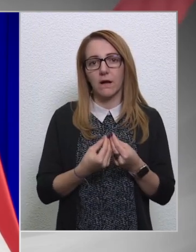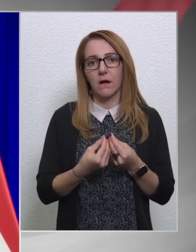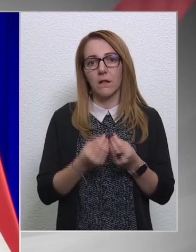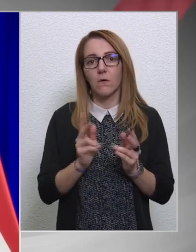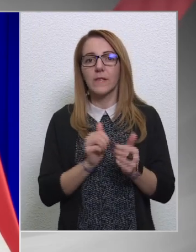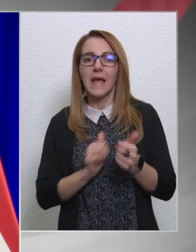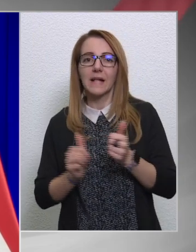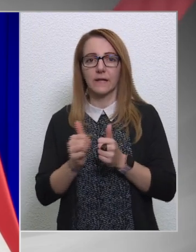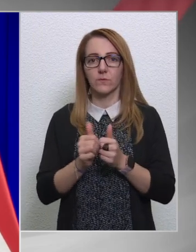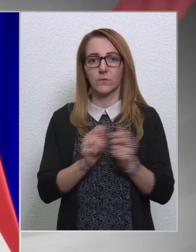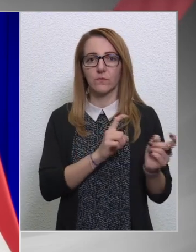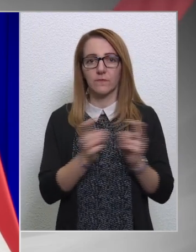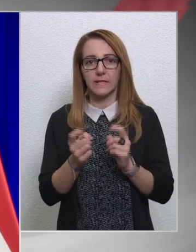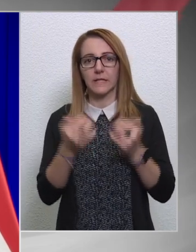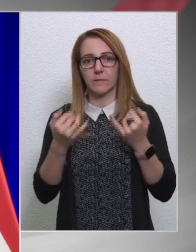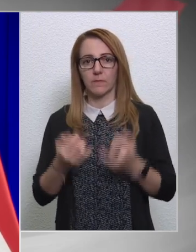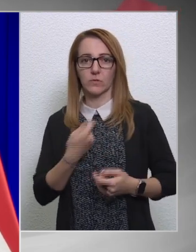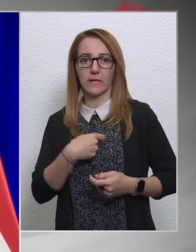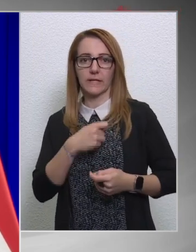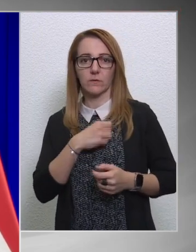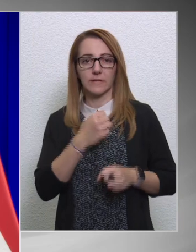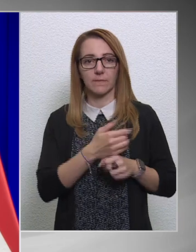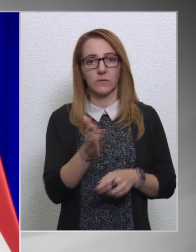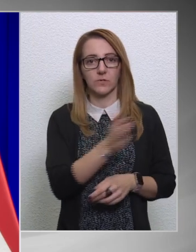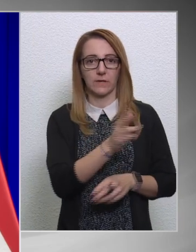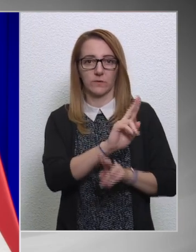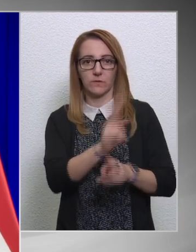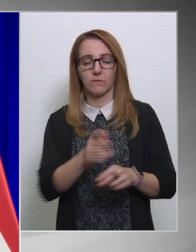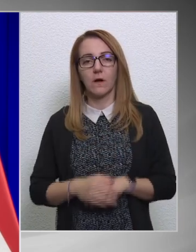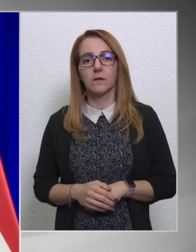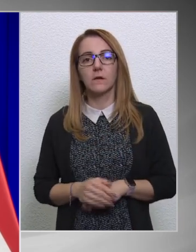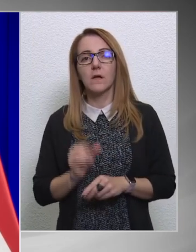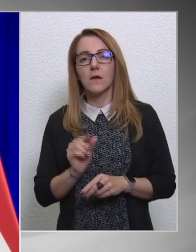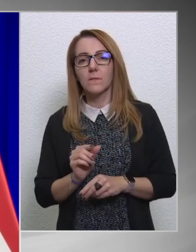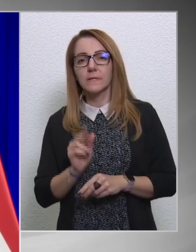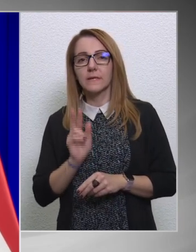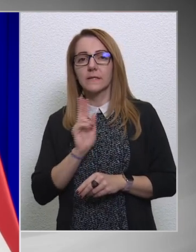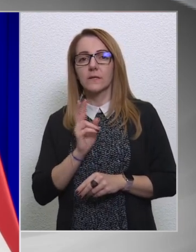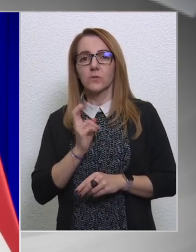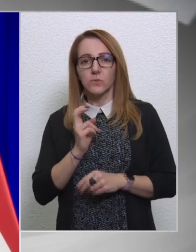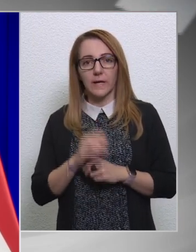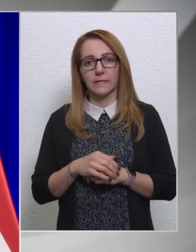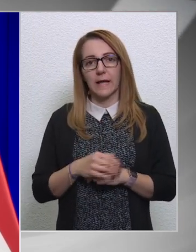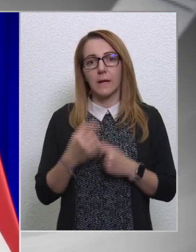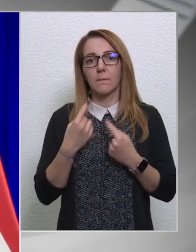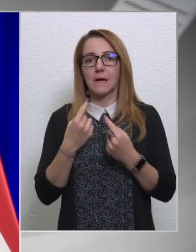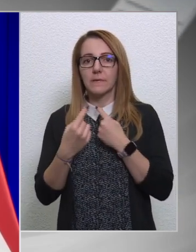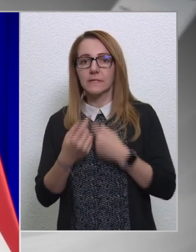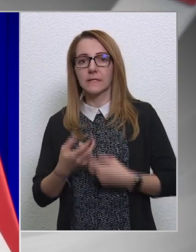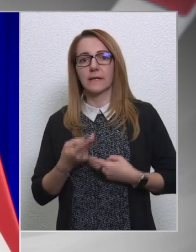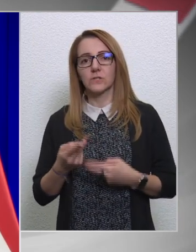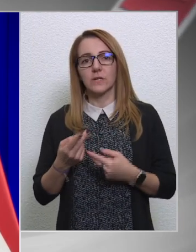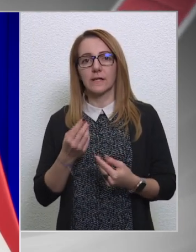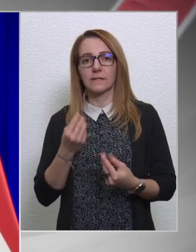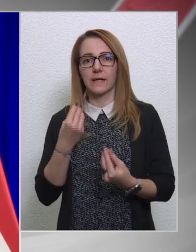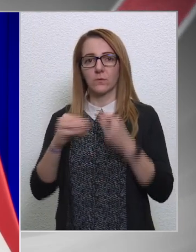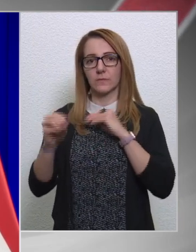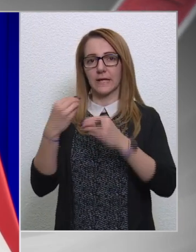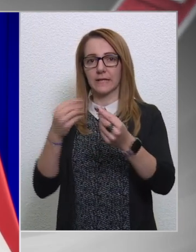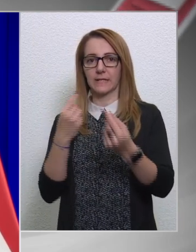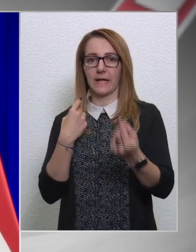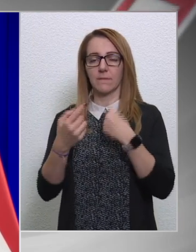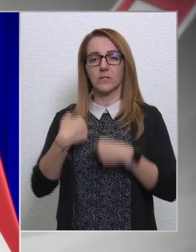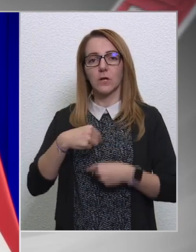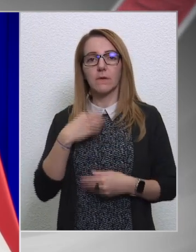vitát, ami most Lengyelország és a bizottság között van, ami egy kicsit a süketek párbeszédére hasonlít, amikor sértetten üzengetnek egymásnak. Mi